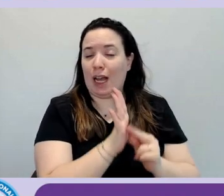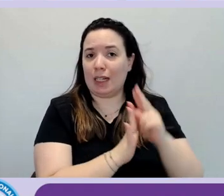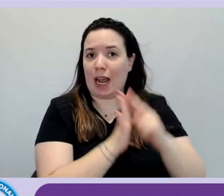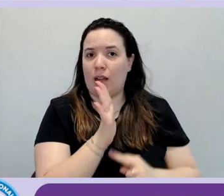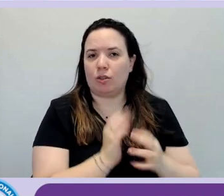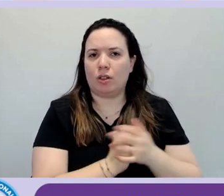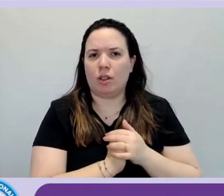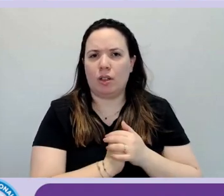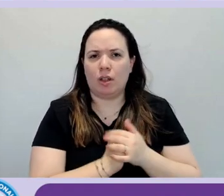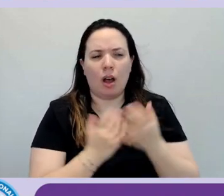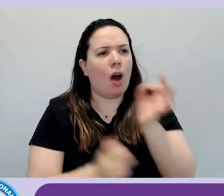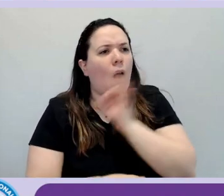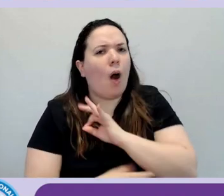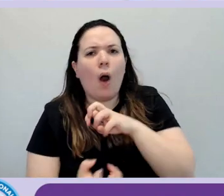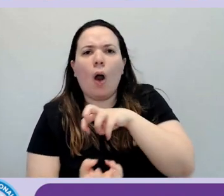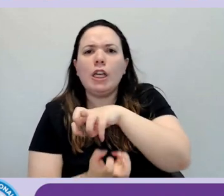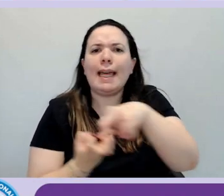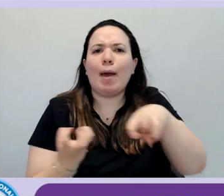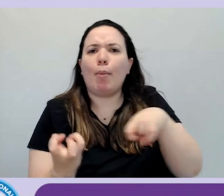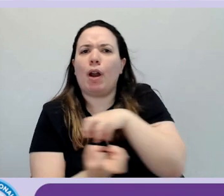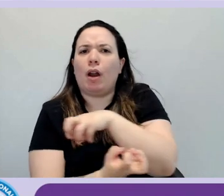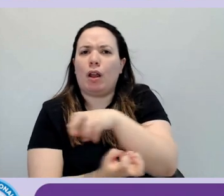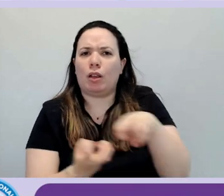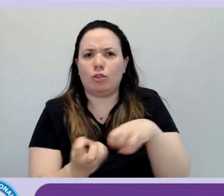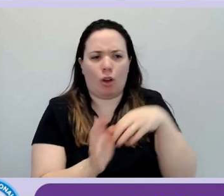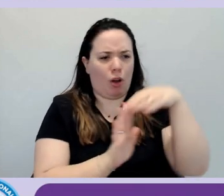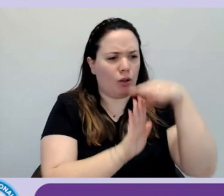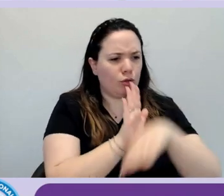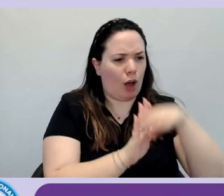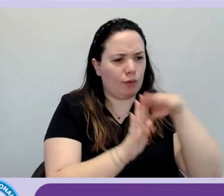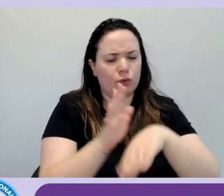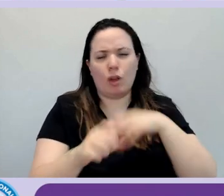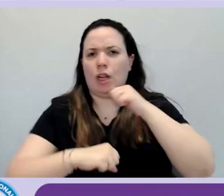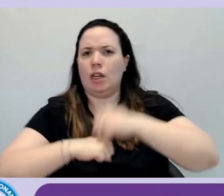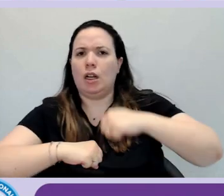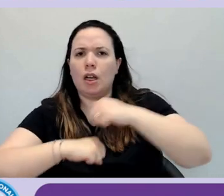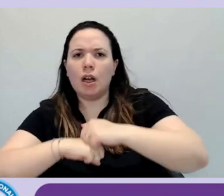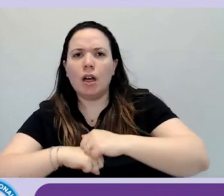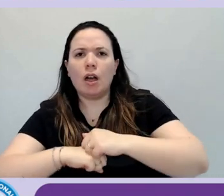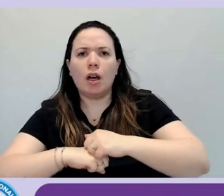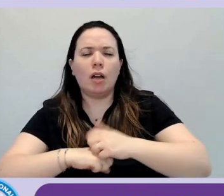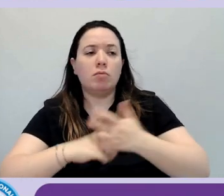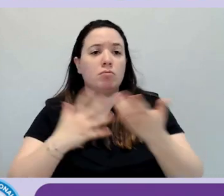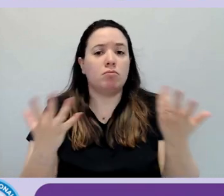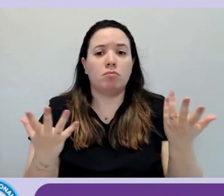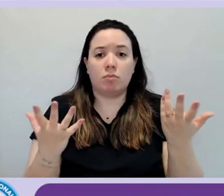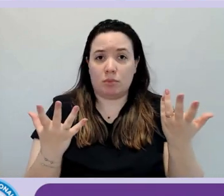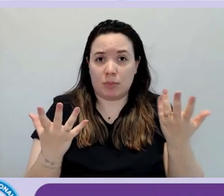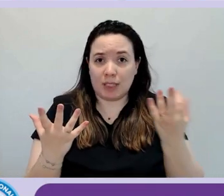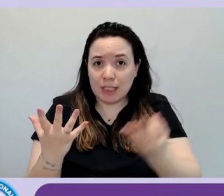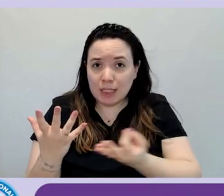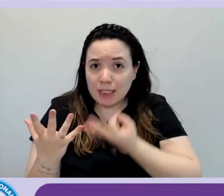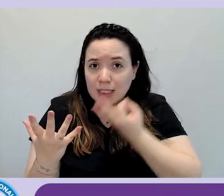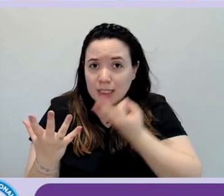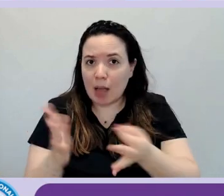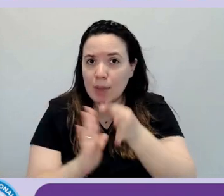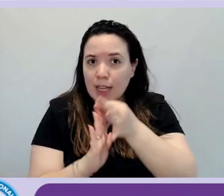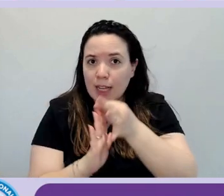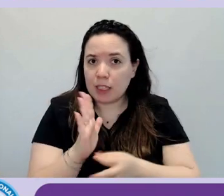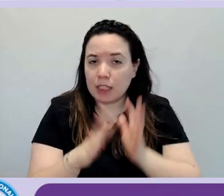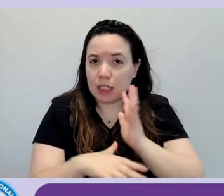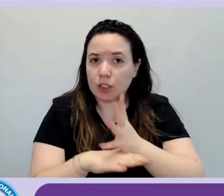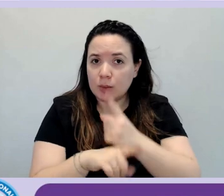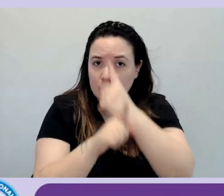ibrido, una mescolanza tra hardware e software, un totem informativo, ha delle caratteristiche di accessibilità che devono essere